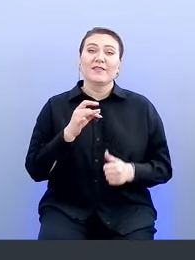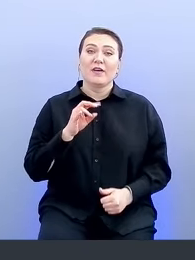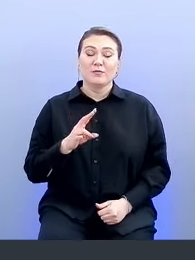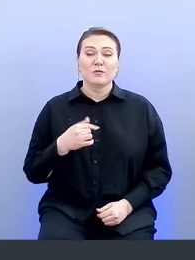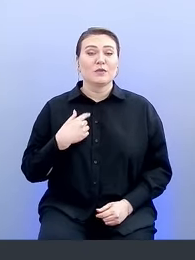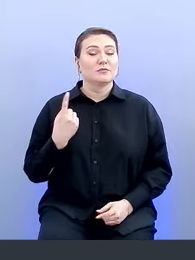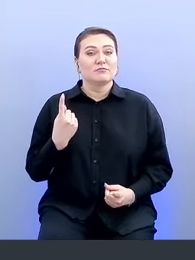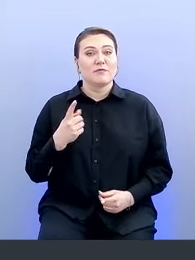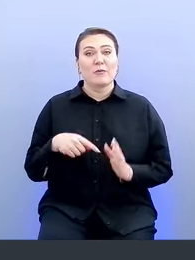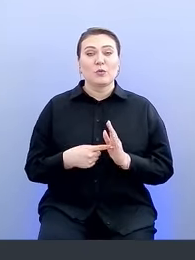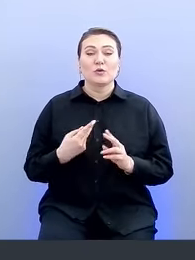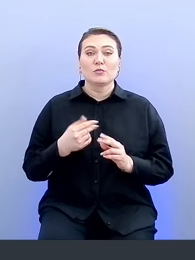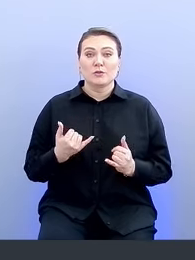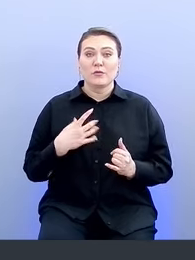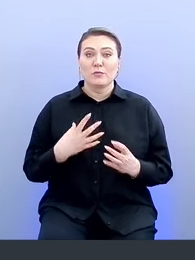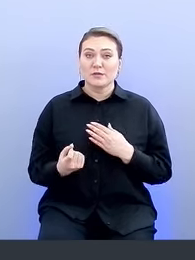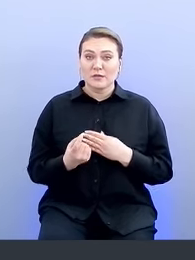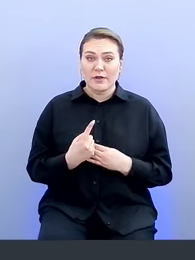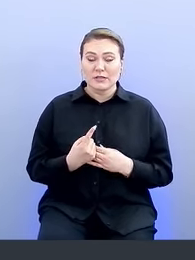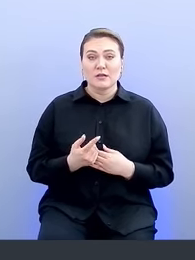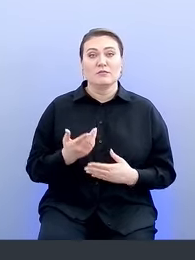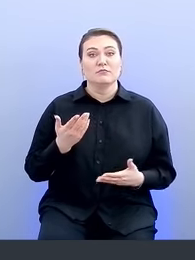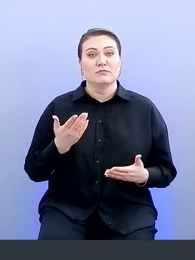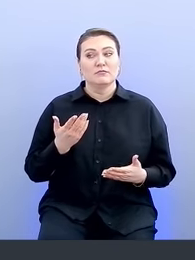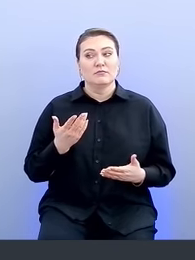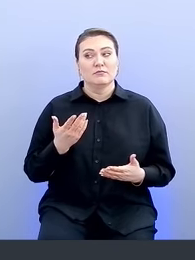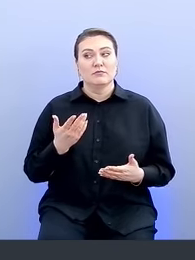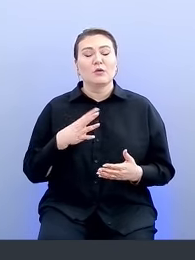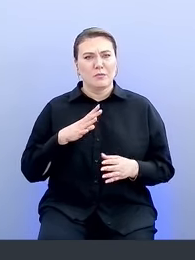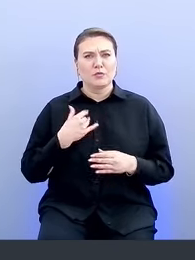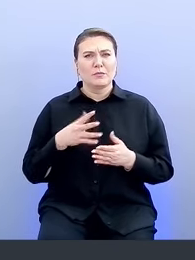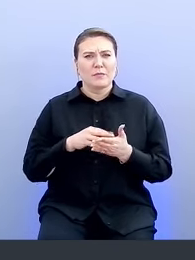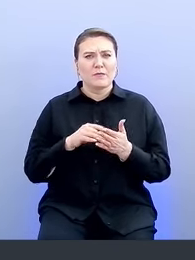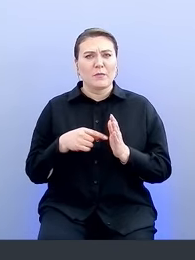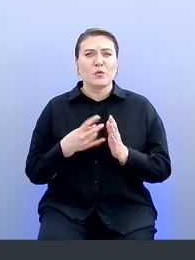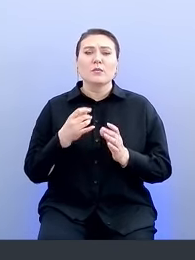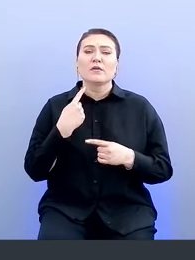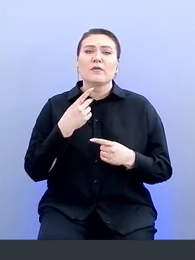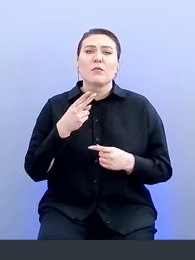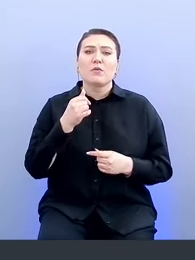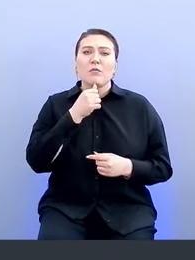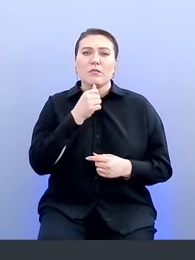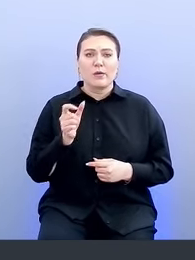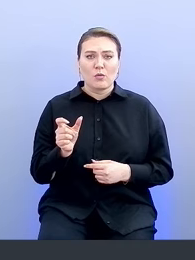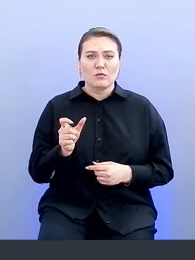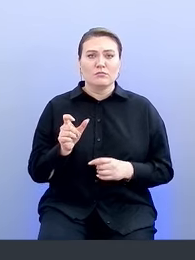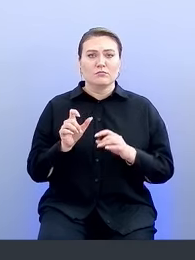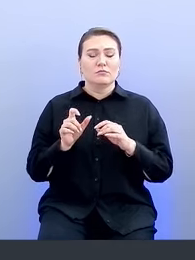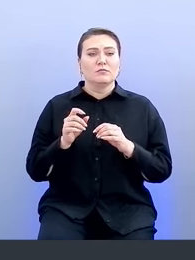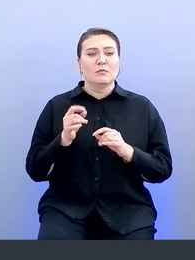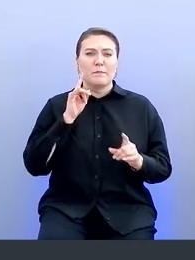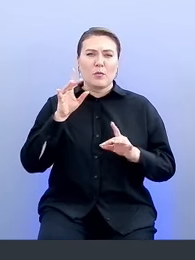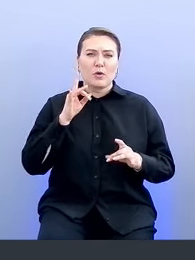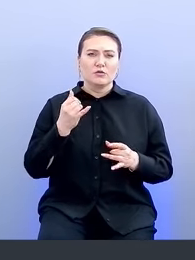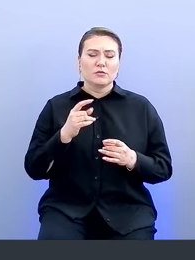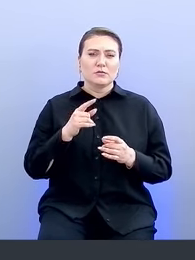животрепещущий вопрос, которым я сегодня задавался, раз уж мы про пароли говорим. В последнее время очень популярно мнение, что